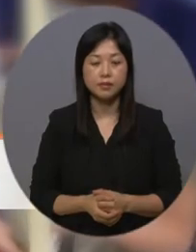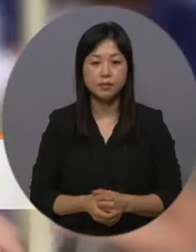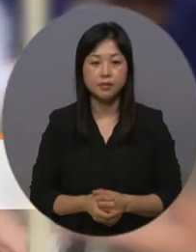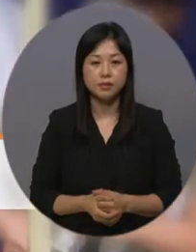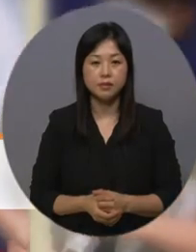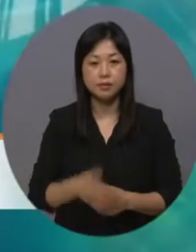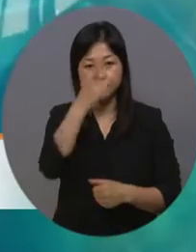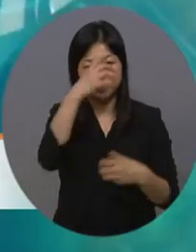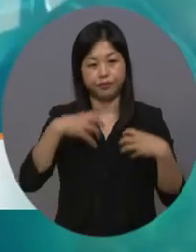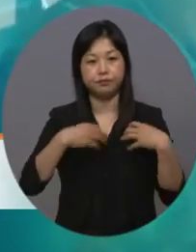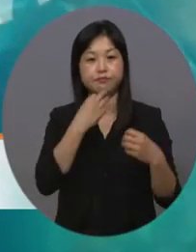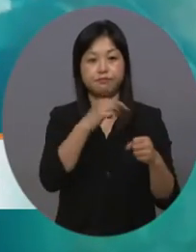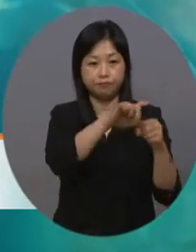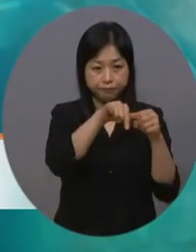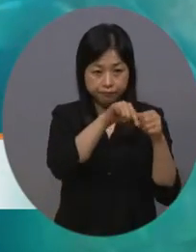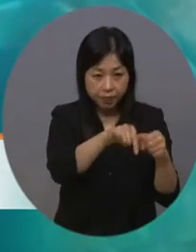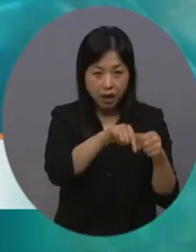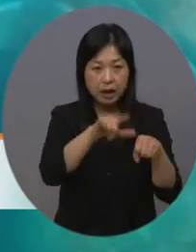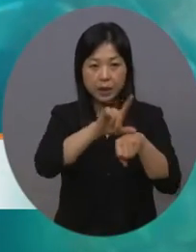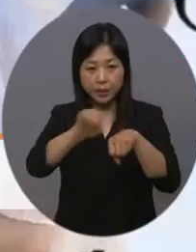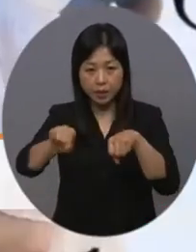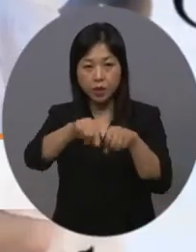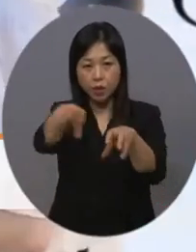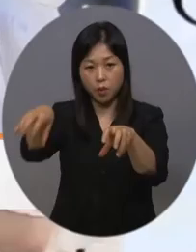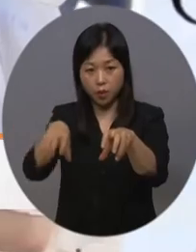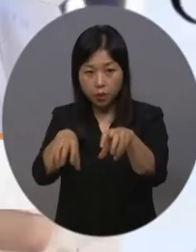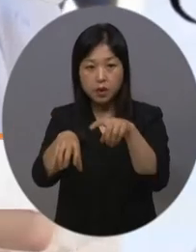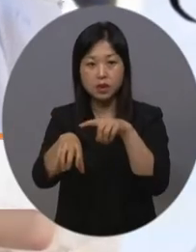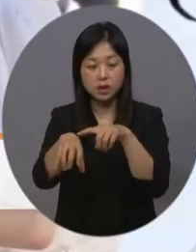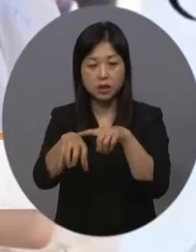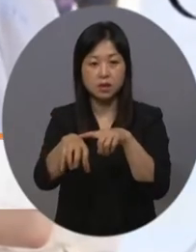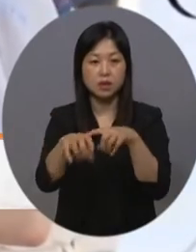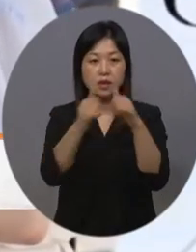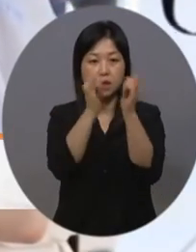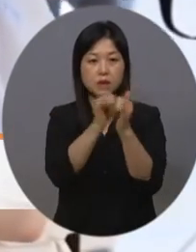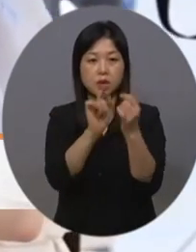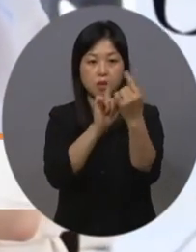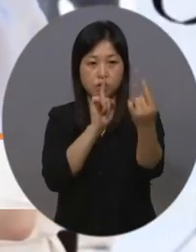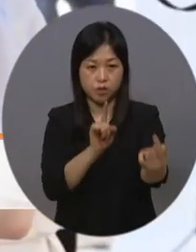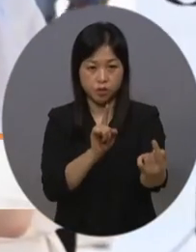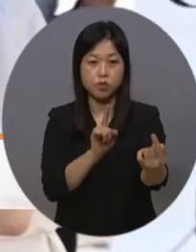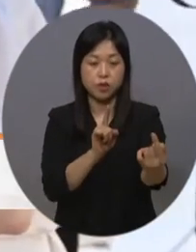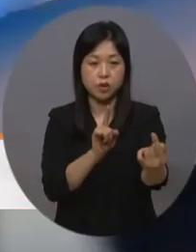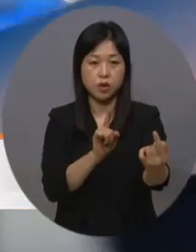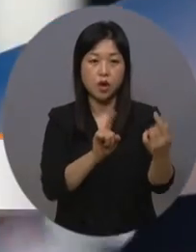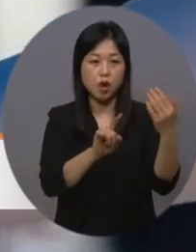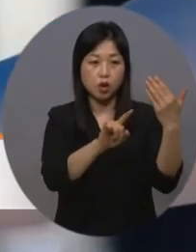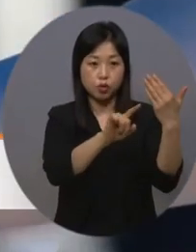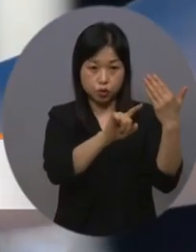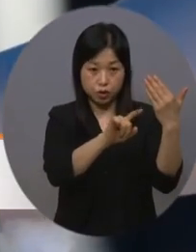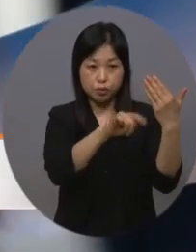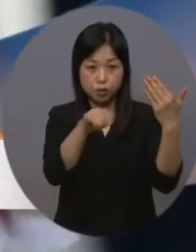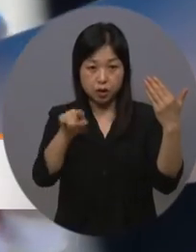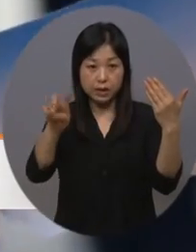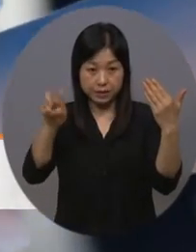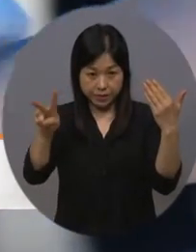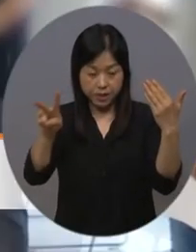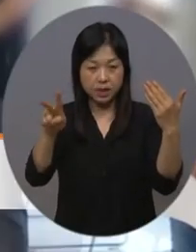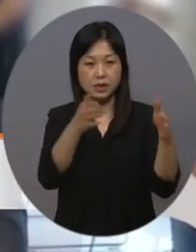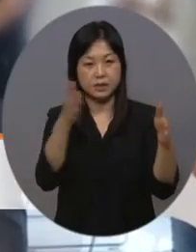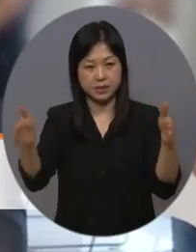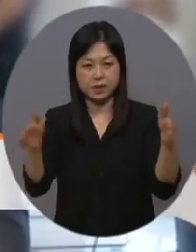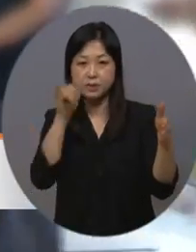정부가 수도권과 비수도권에 적용 중인 사회적 거리 두기 단계를 9일부터 22일까지 연장합니다.